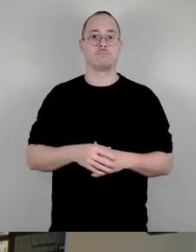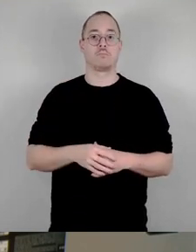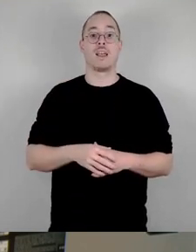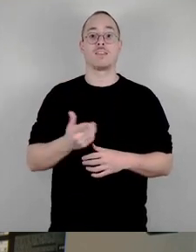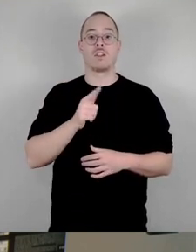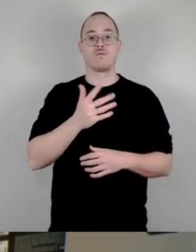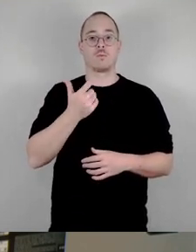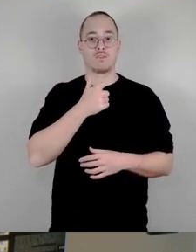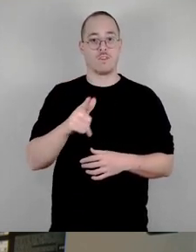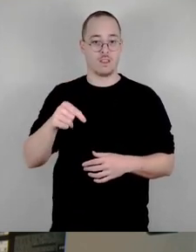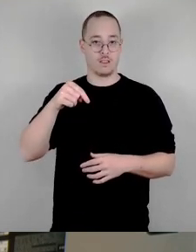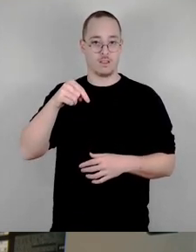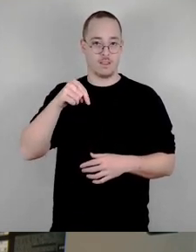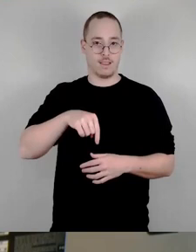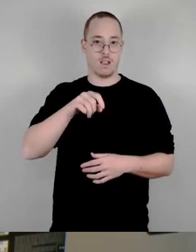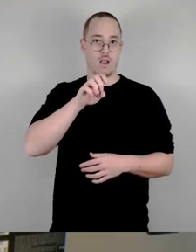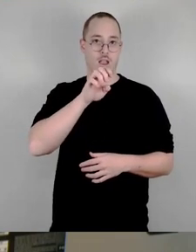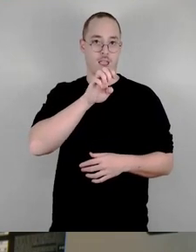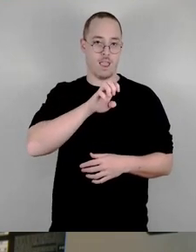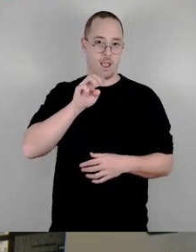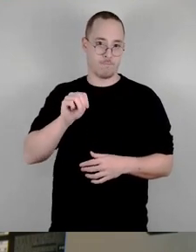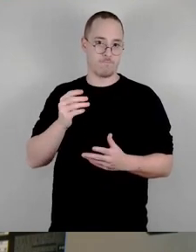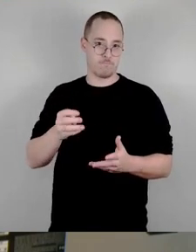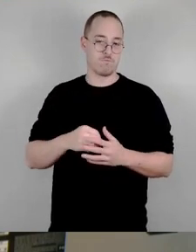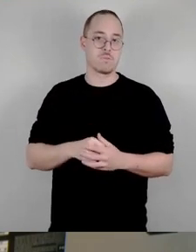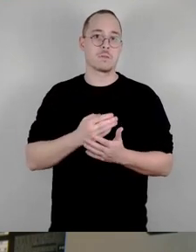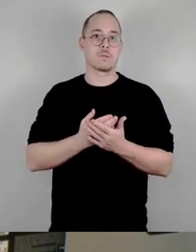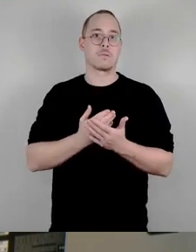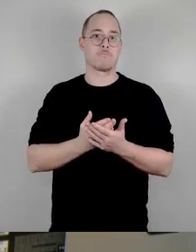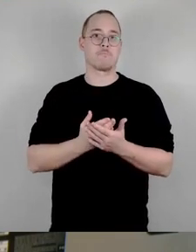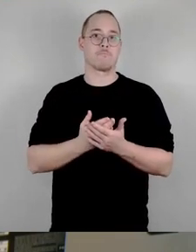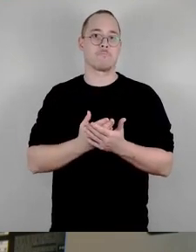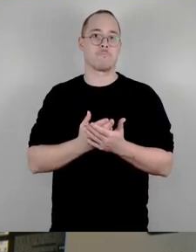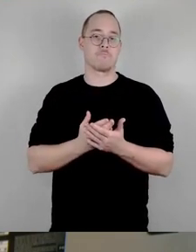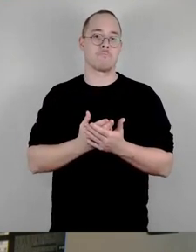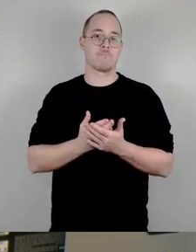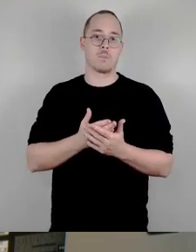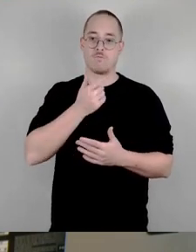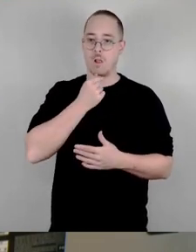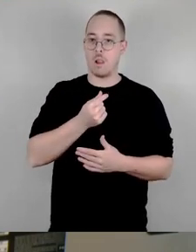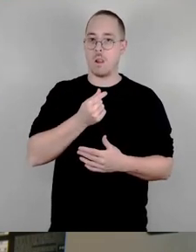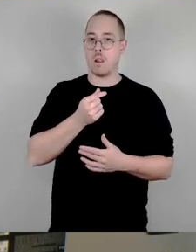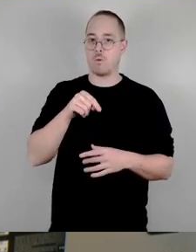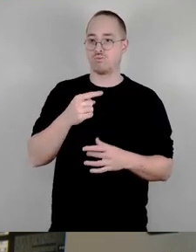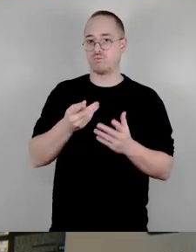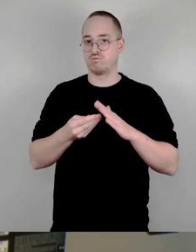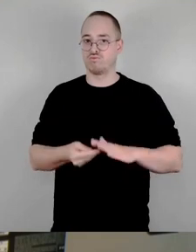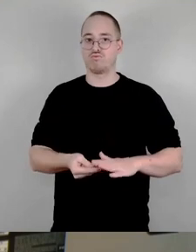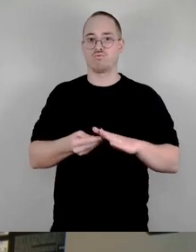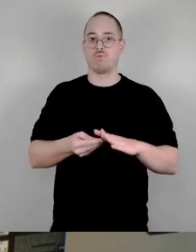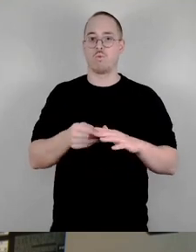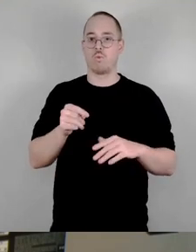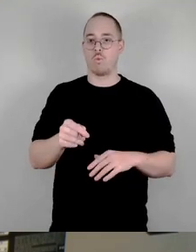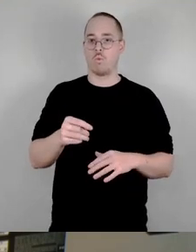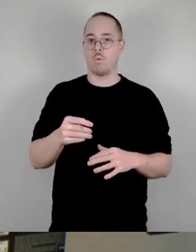gemeinsam beworben. Die Spiele, sollte im Mai dann der Zuschlag an Deutschland, an die drei Länder gehen, wird dann